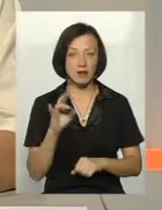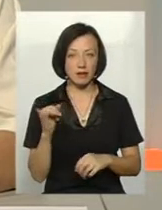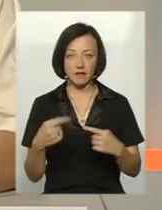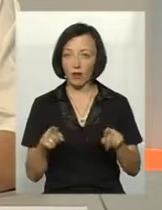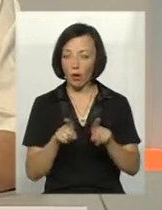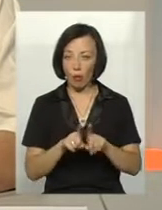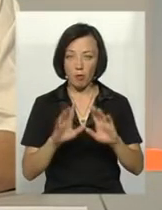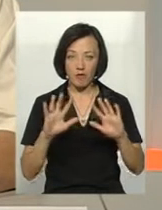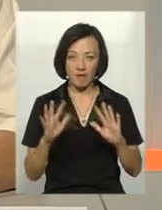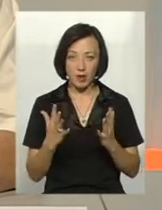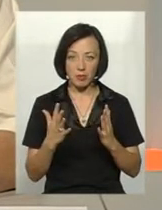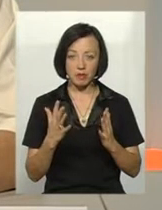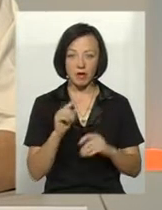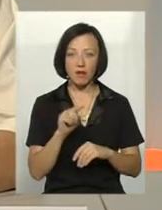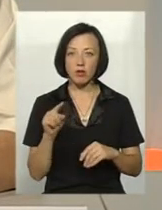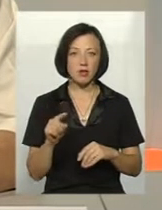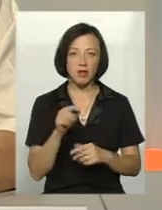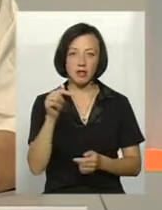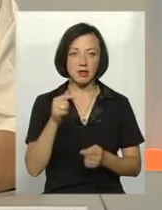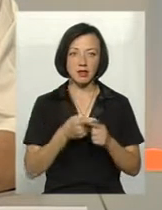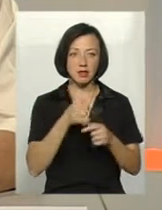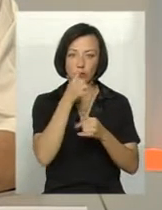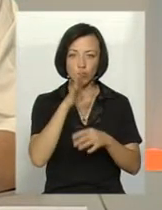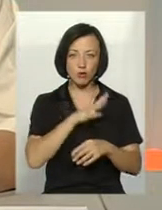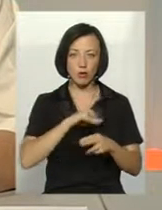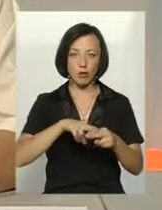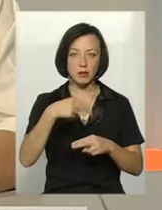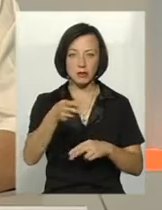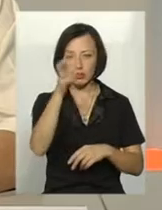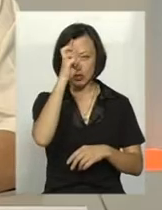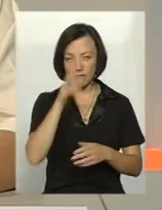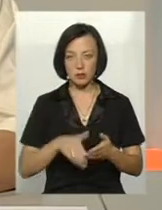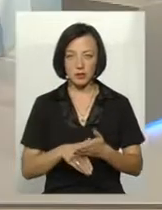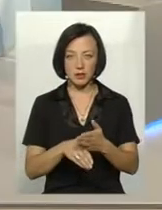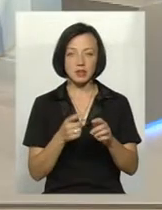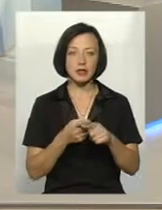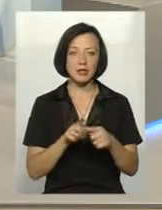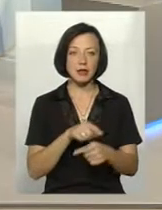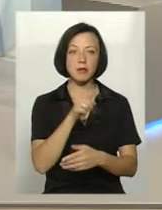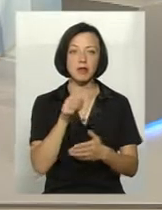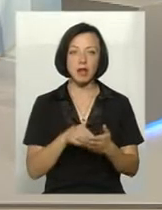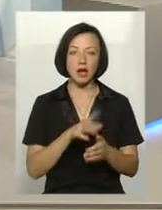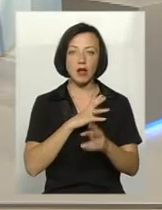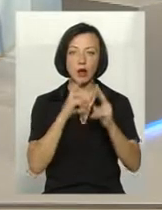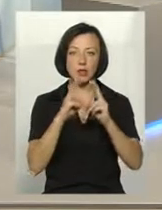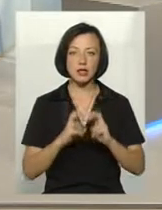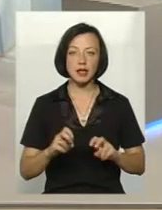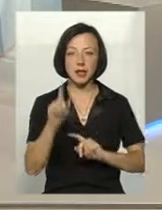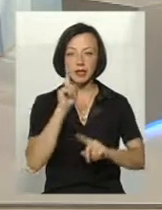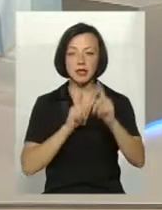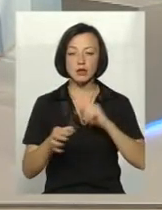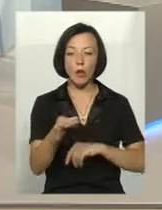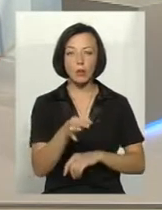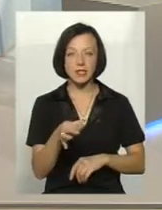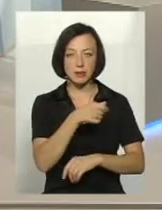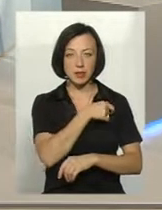випадку вони не підлягають компенсації з боку держав. Це питання навіть розглядалось на сесії обласної ради,